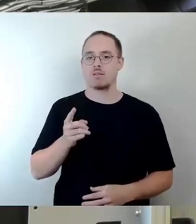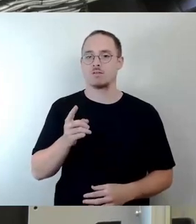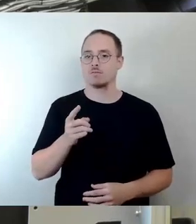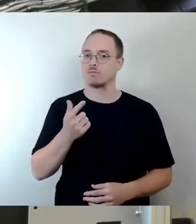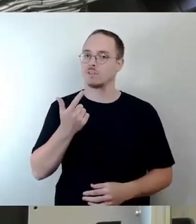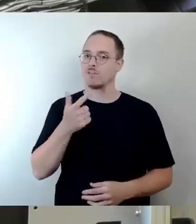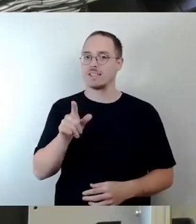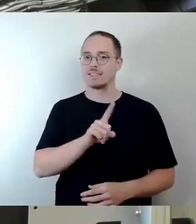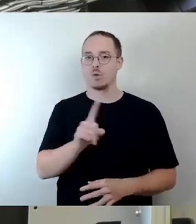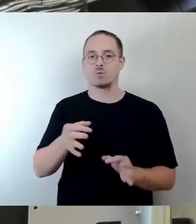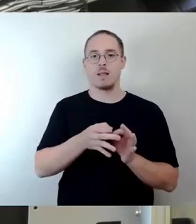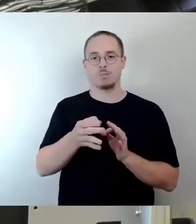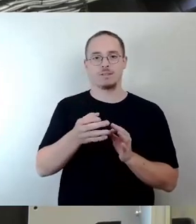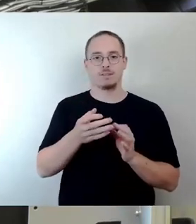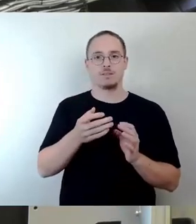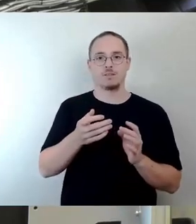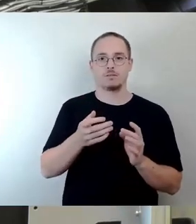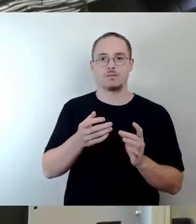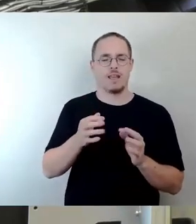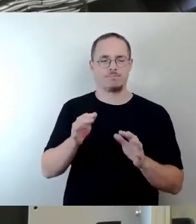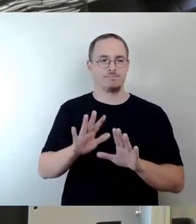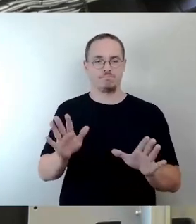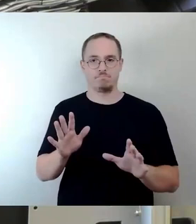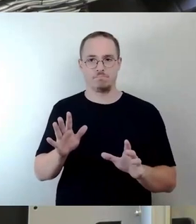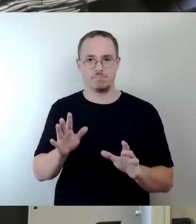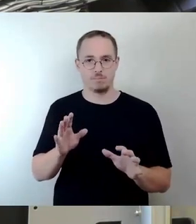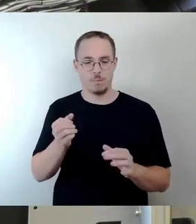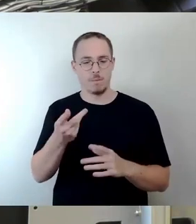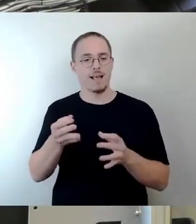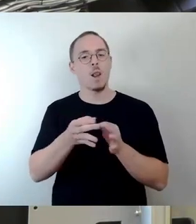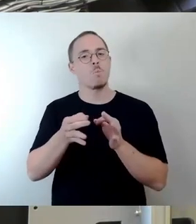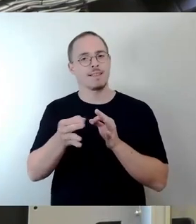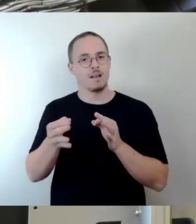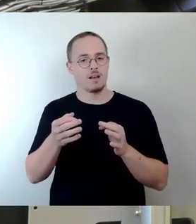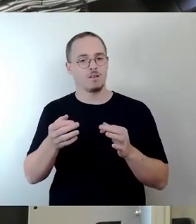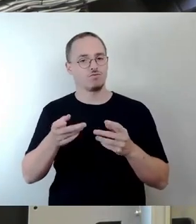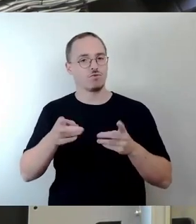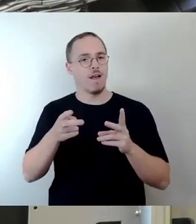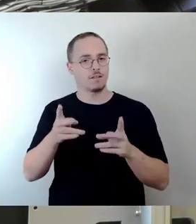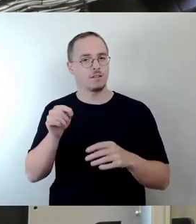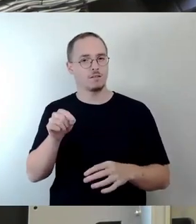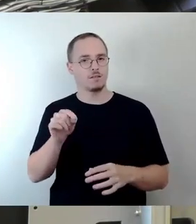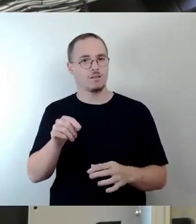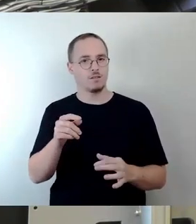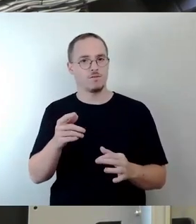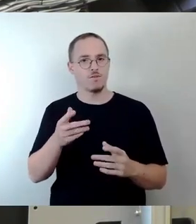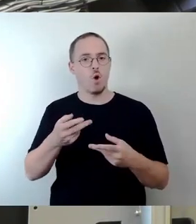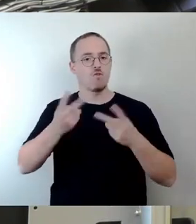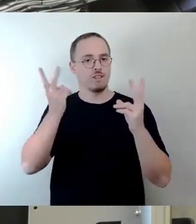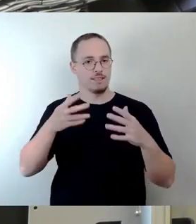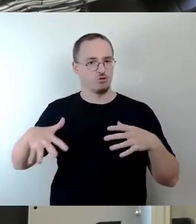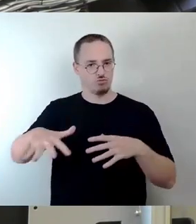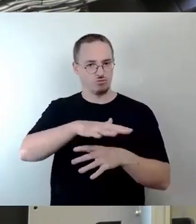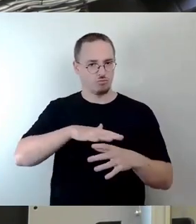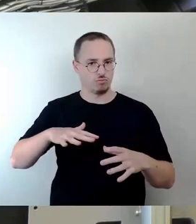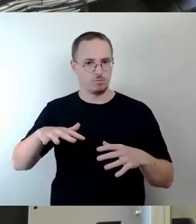Und davon wurden 75 Kilometer saniert und 40 Kilometer neu gebaut. Und da haben wir schon 10 Millionen gegeben als Stadtrat auf unsere Initiative für